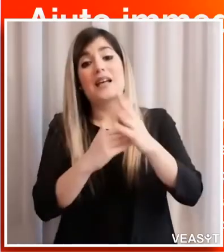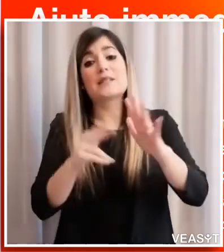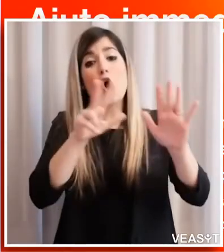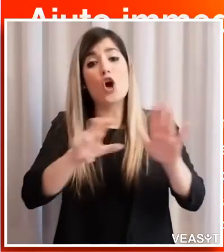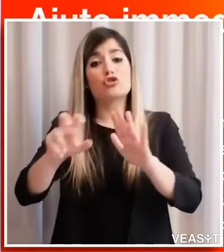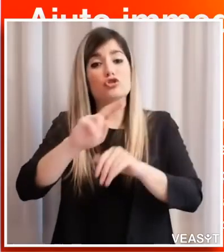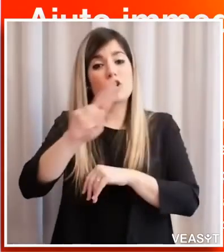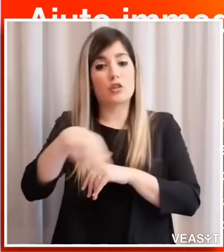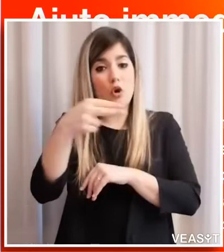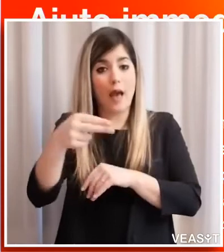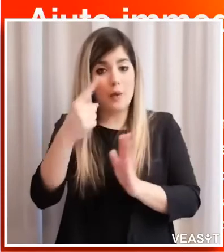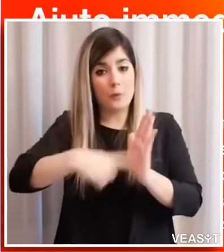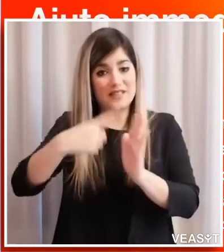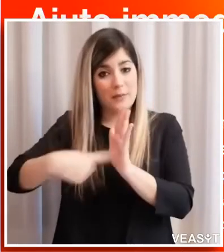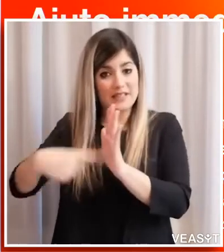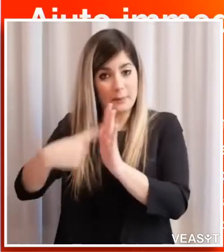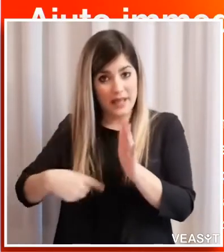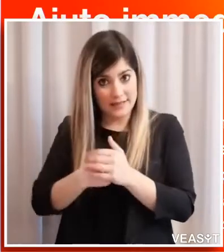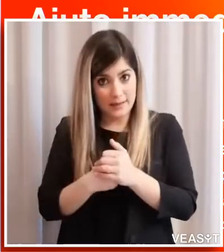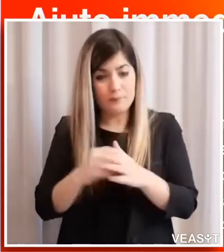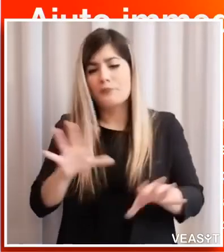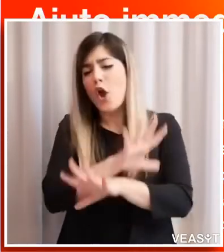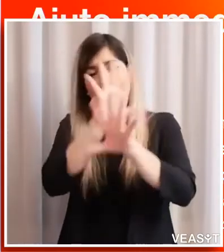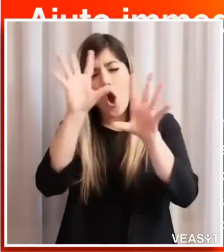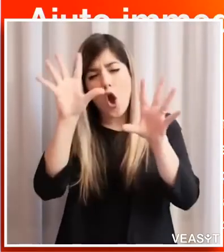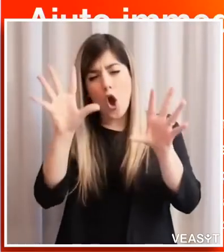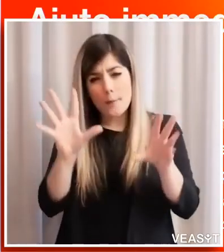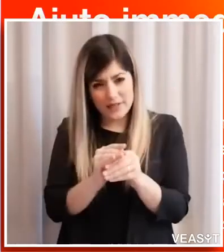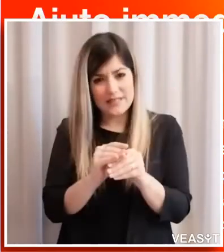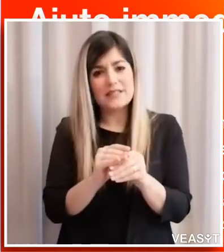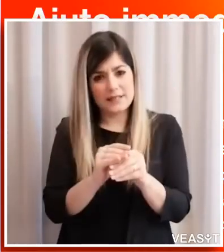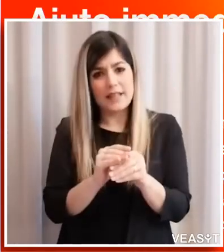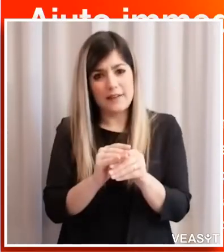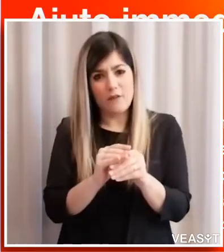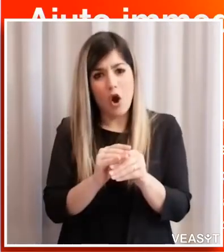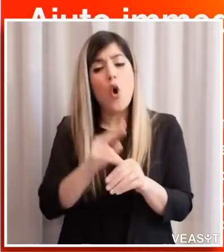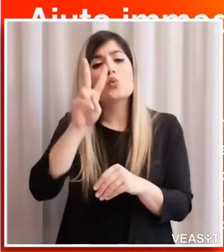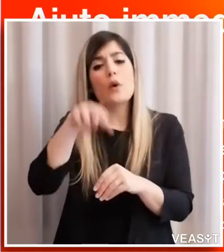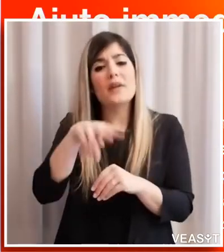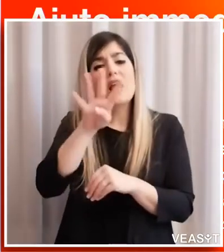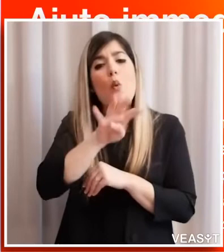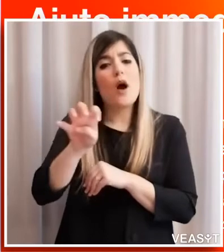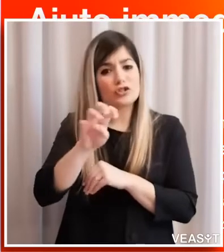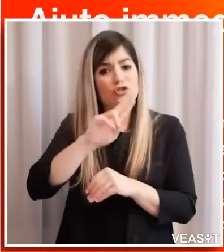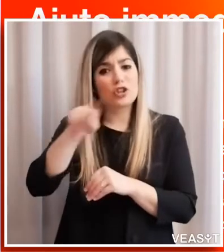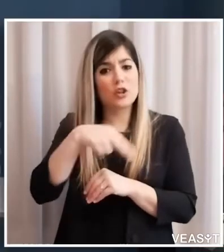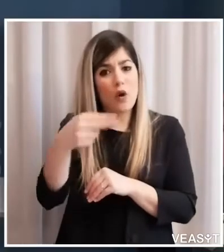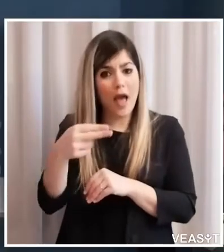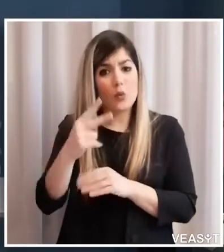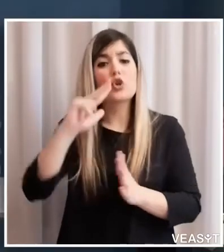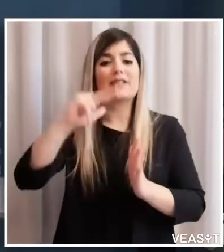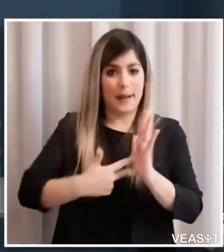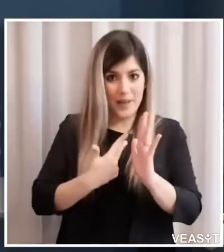complessivamente allora un importo di 2400 euro per tre mesi per famiglia.